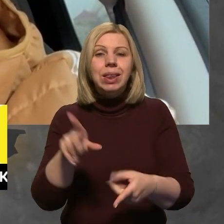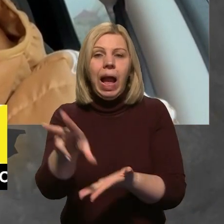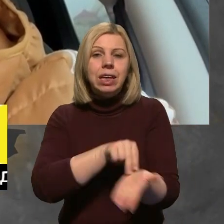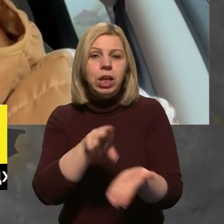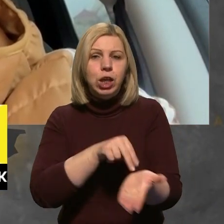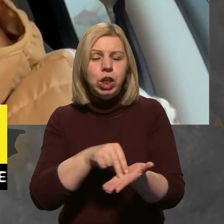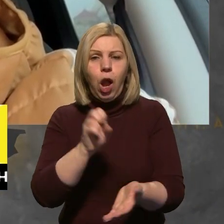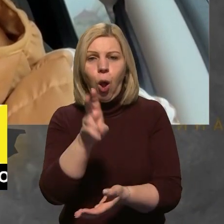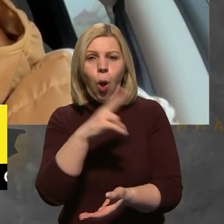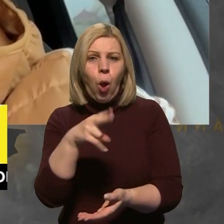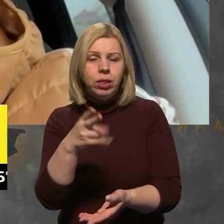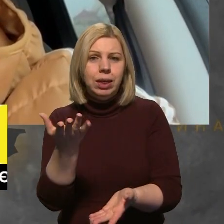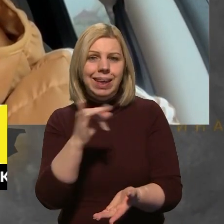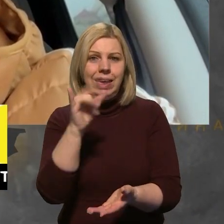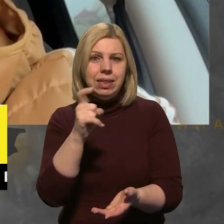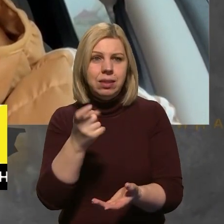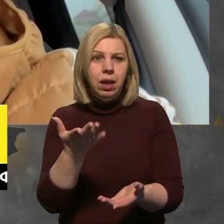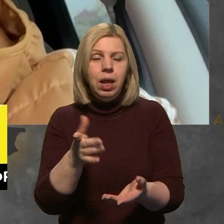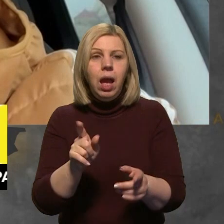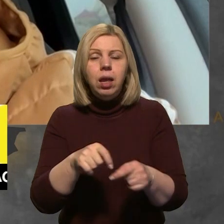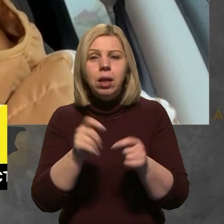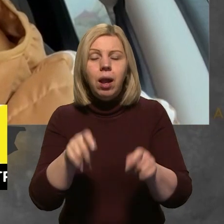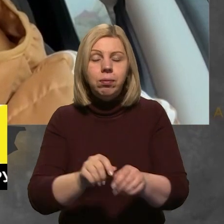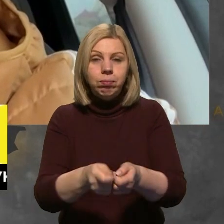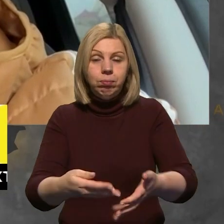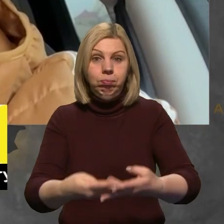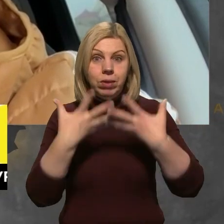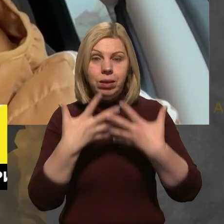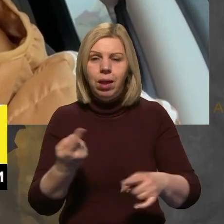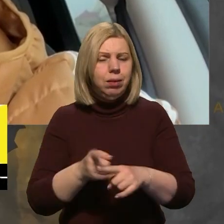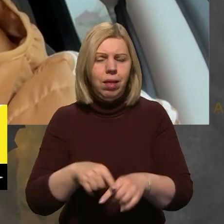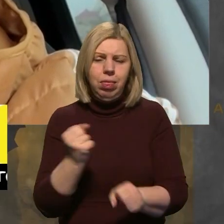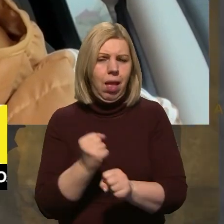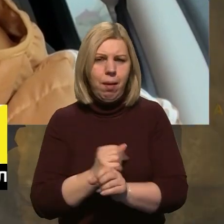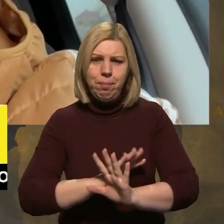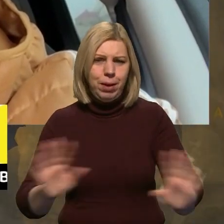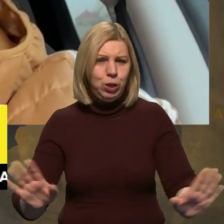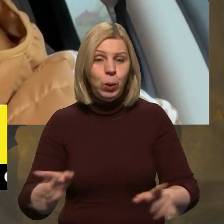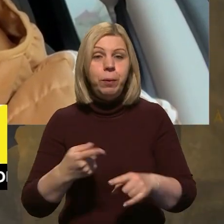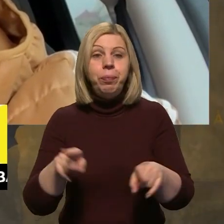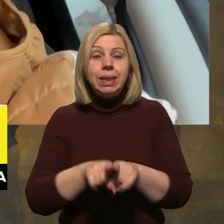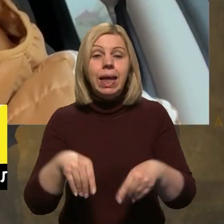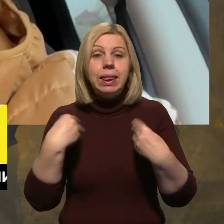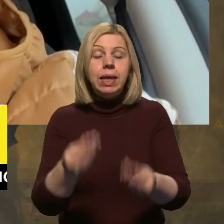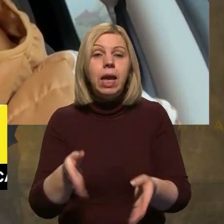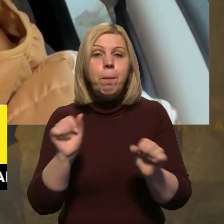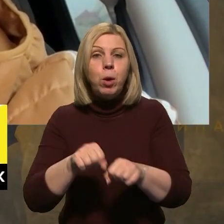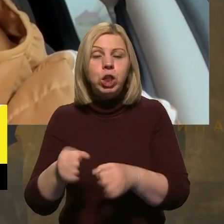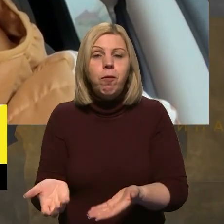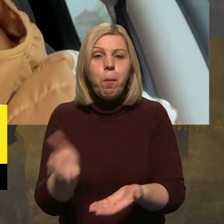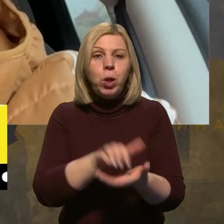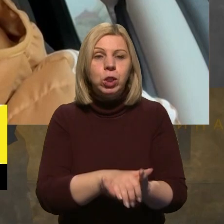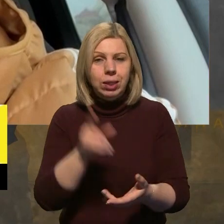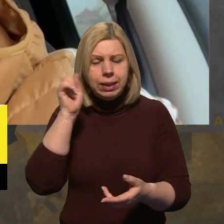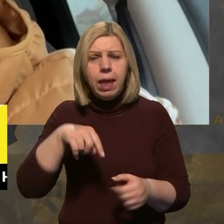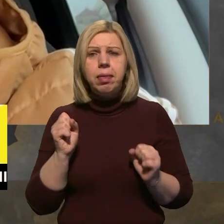знаю, там код і розгорнути десь в дата-центрі – ні, це не працює таким чином. Але це дає можливість познайомитися,